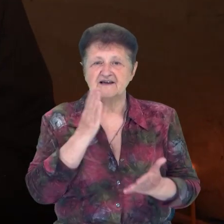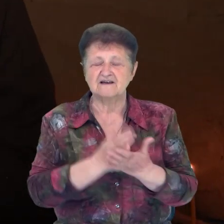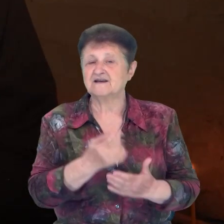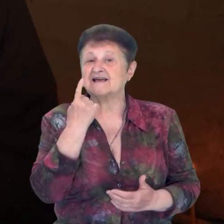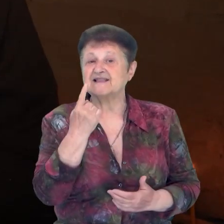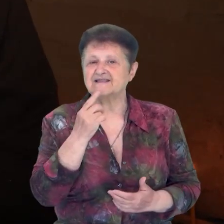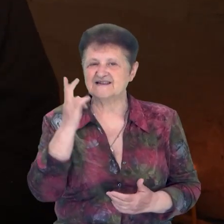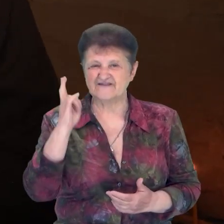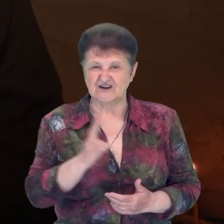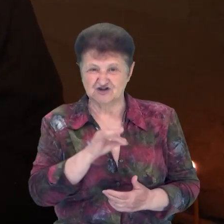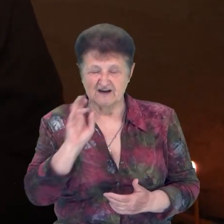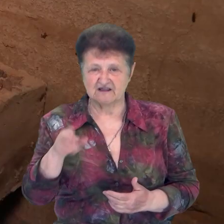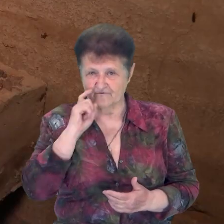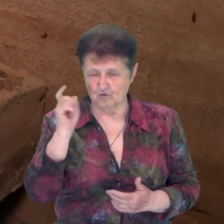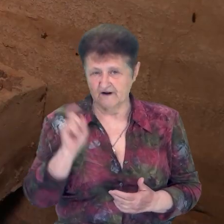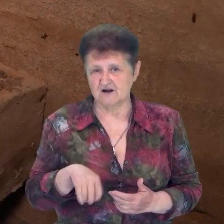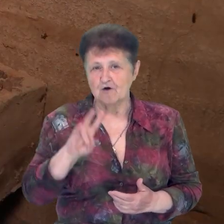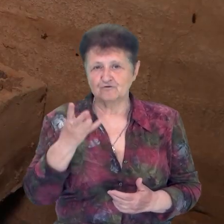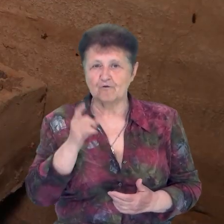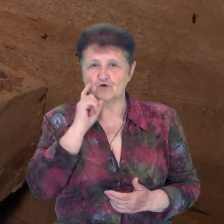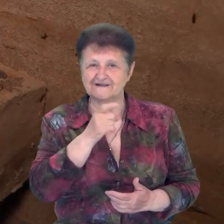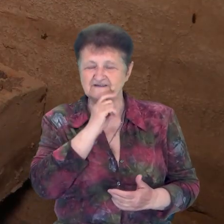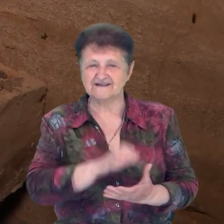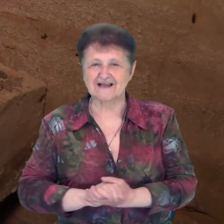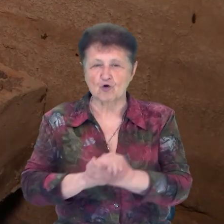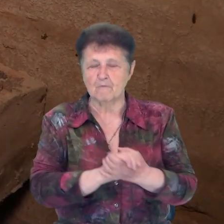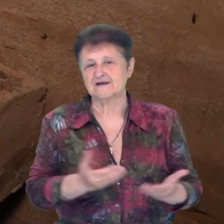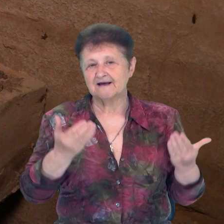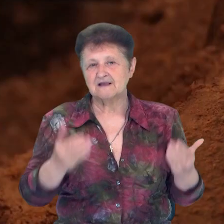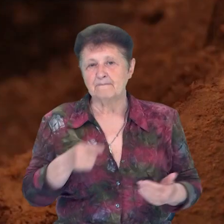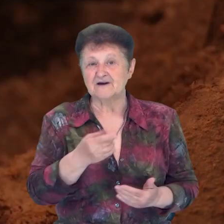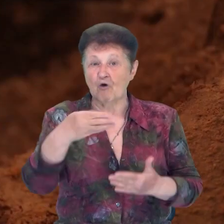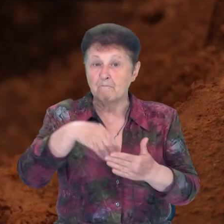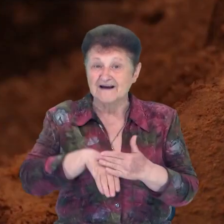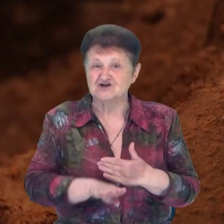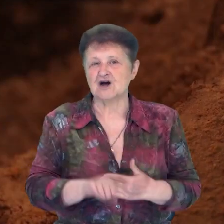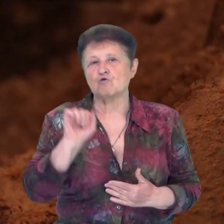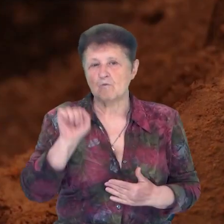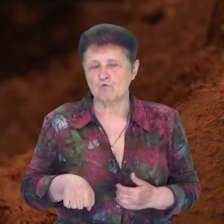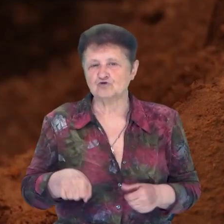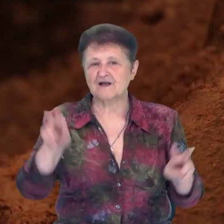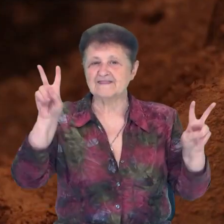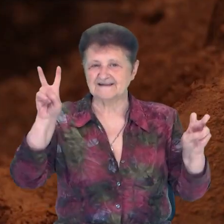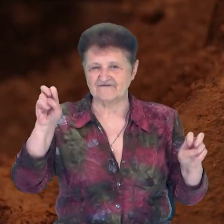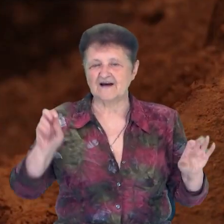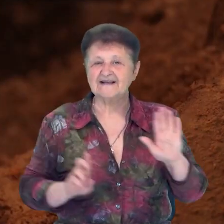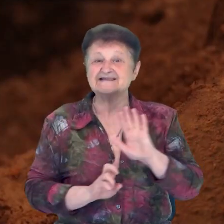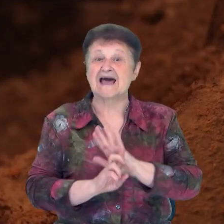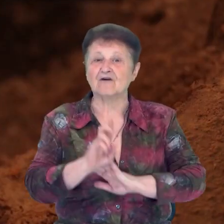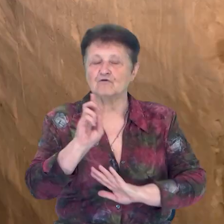священник Православної церкви України у Новгородській громаді. Тепер його печеру, каже, можна назвати церквою.